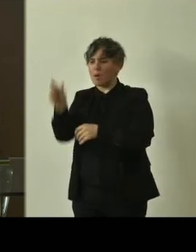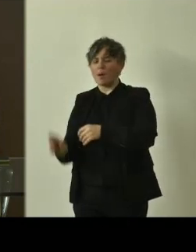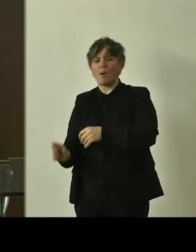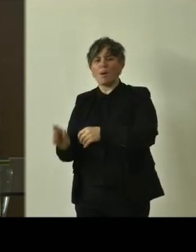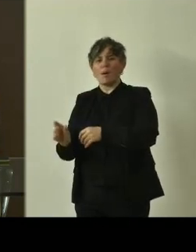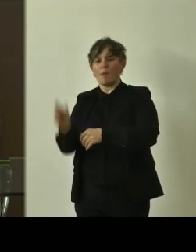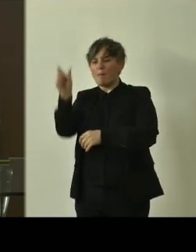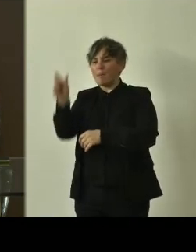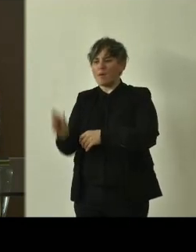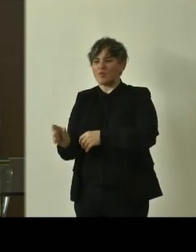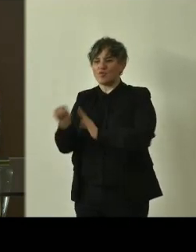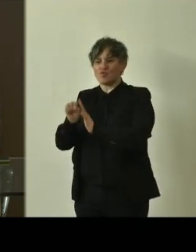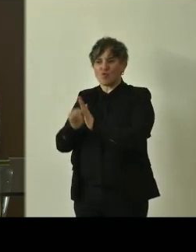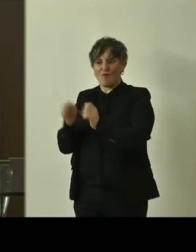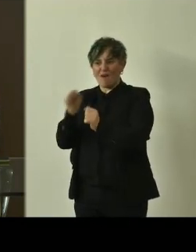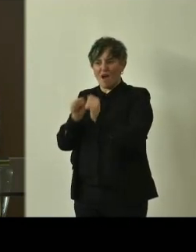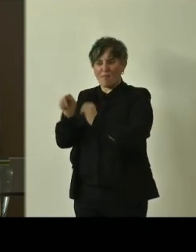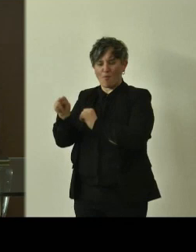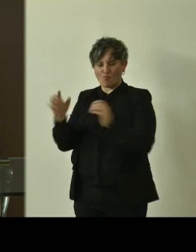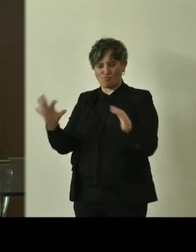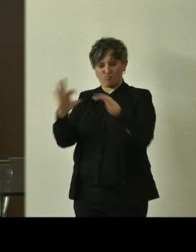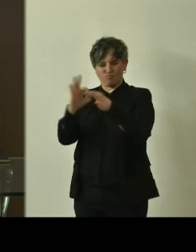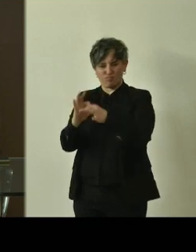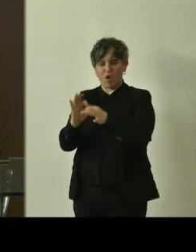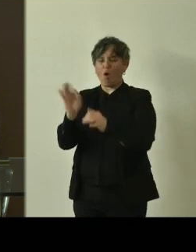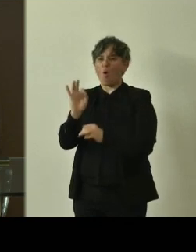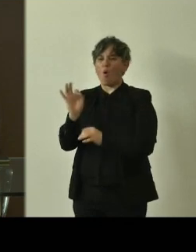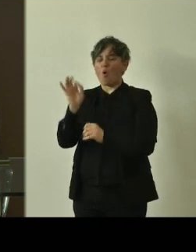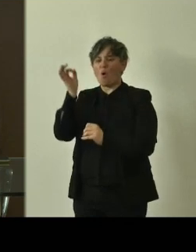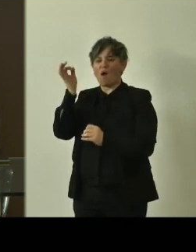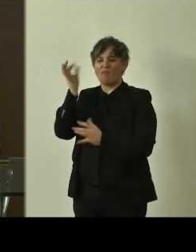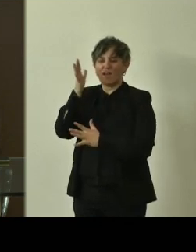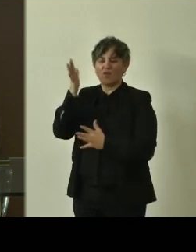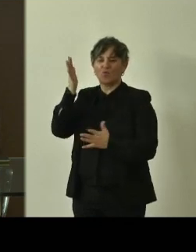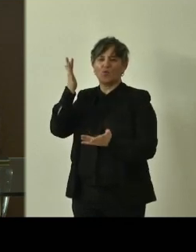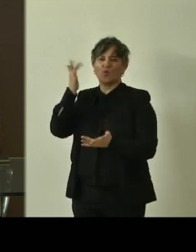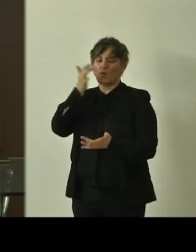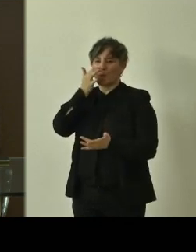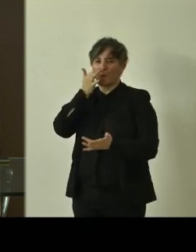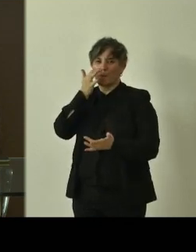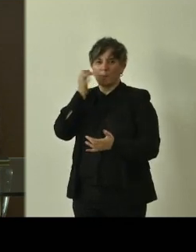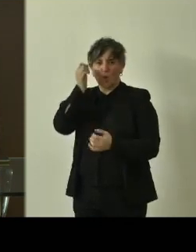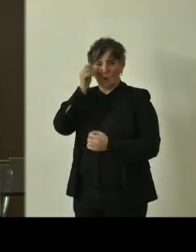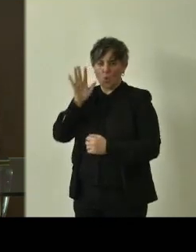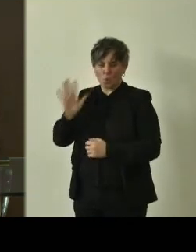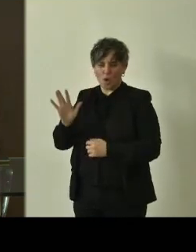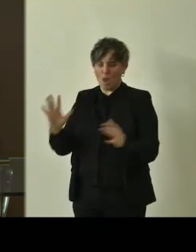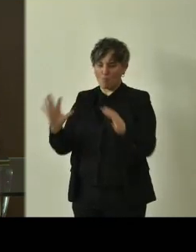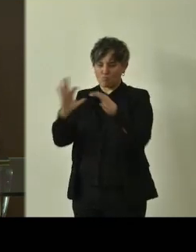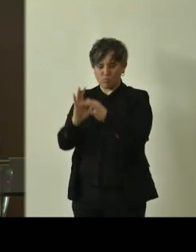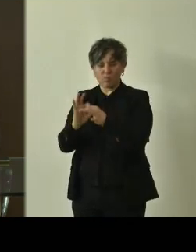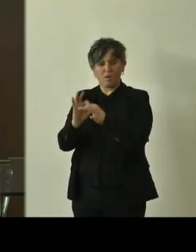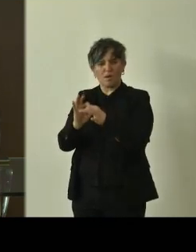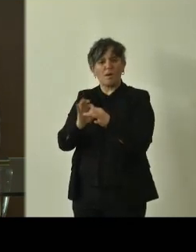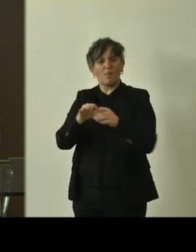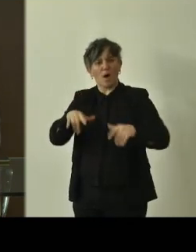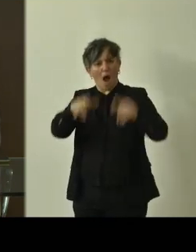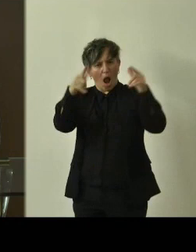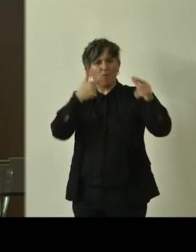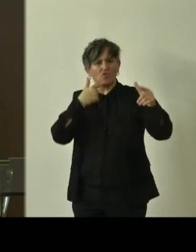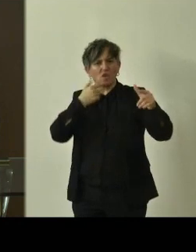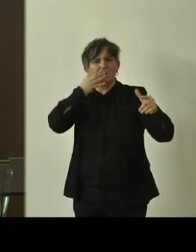storici o ad eventi culturali, quindi hanno un significato, anche significati religiosi, e quindi